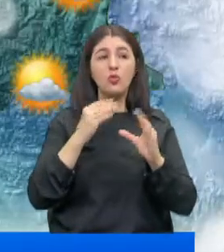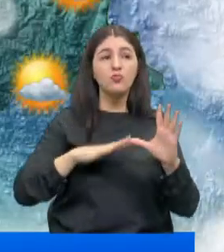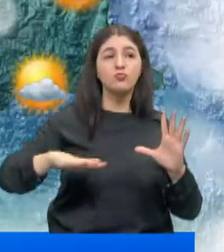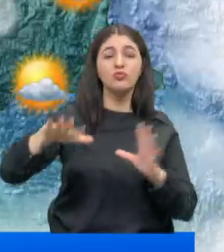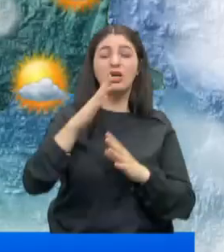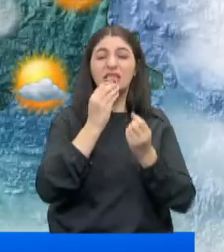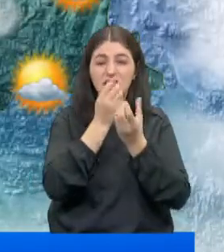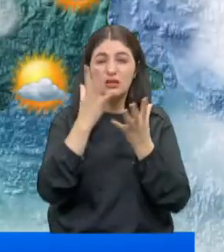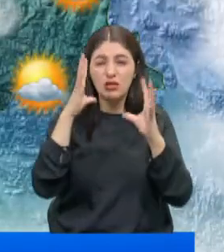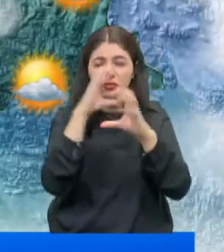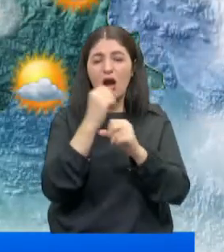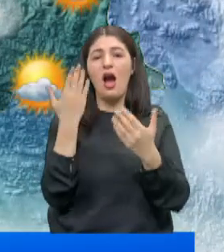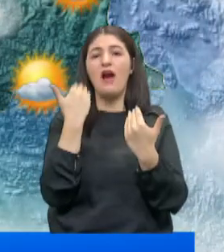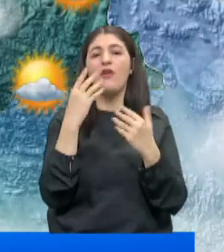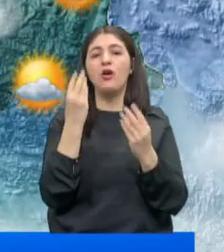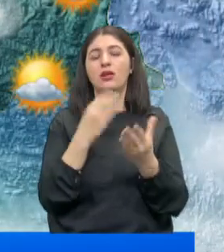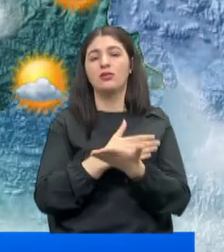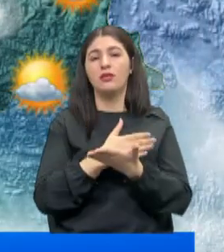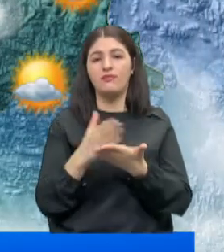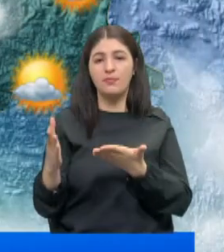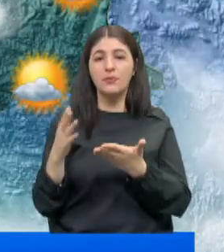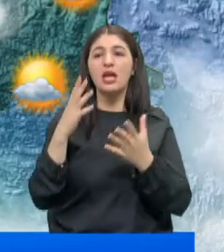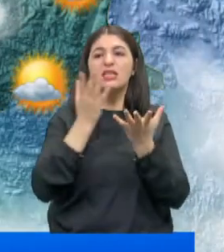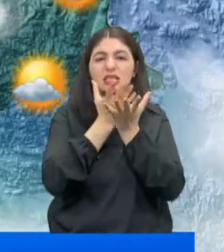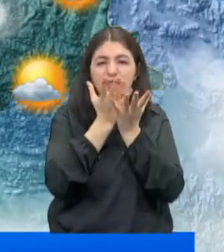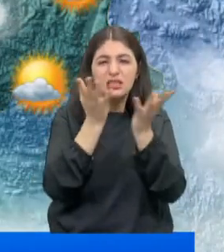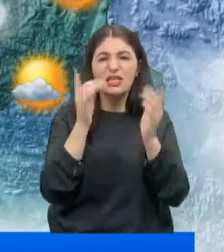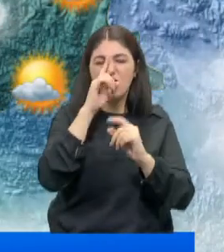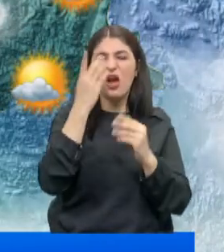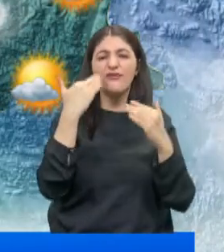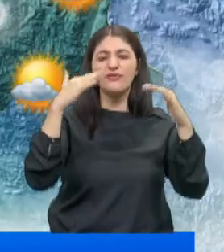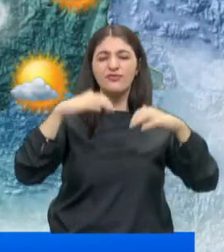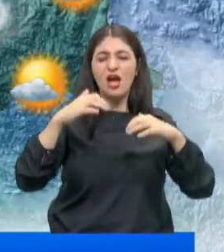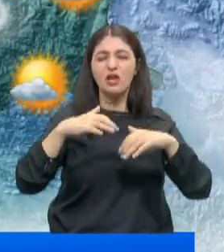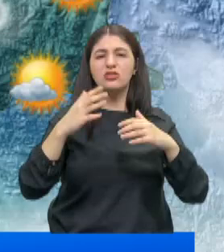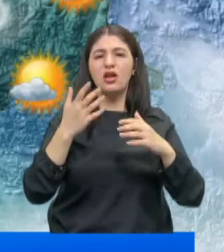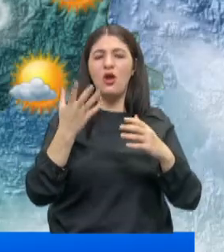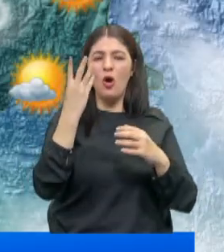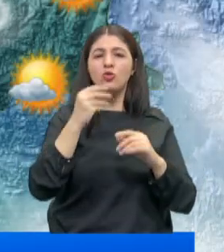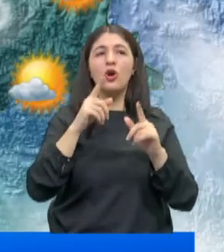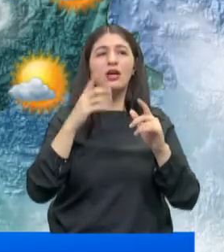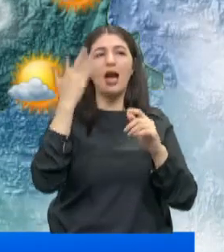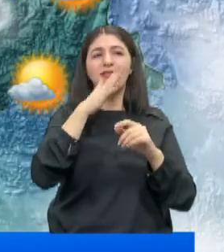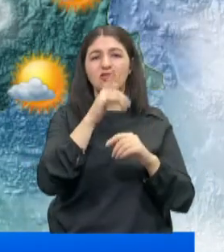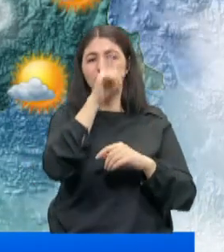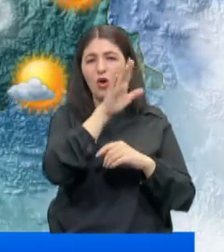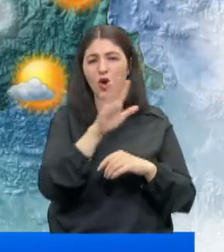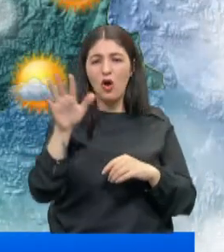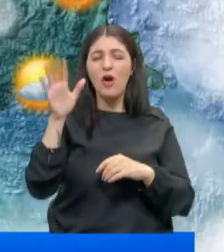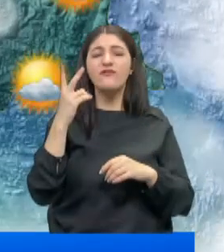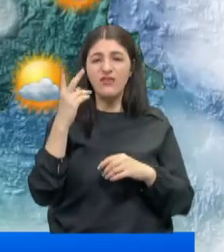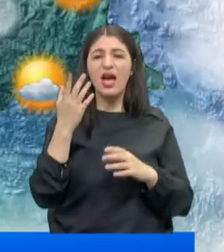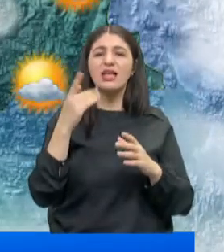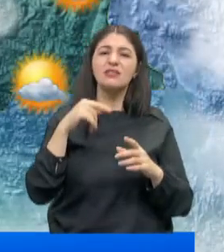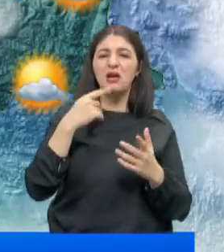çoğunluğunda sisli ve puslu hava görülmeye devam edecek. Sis sadece hafif yağışların sürdüğü Karadeniz'in doğu kıyılarıyla nispeten